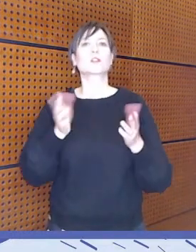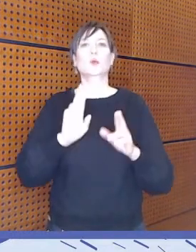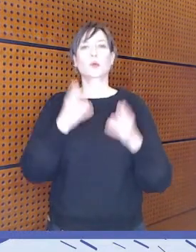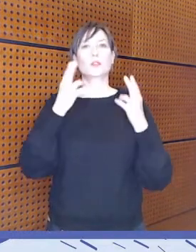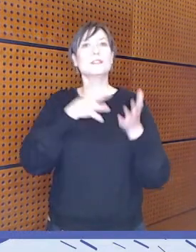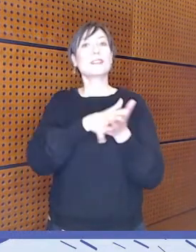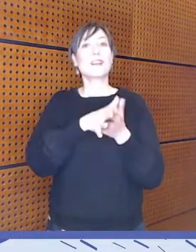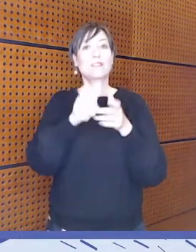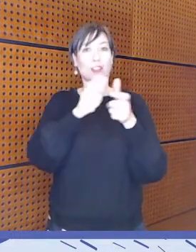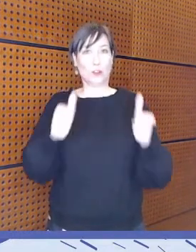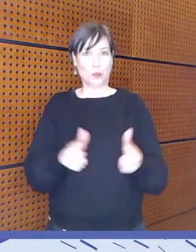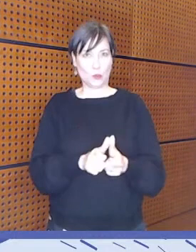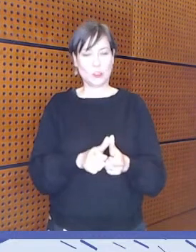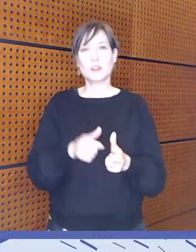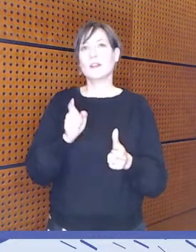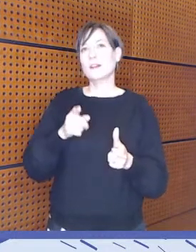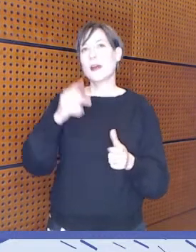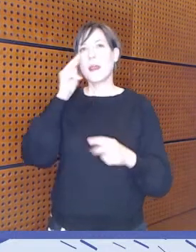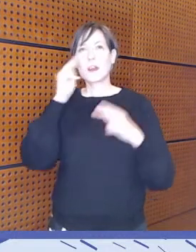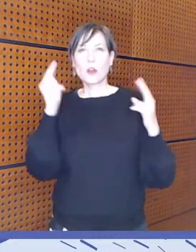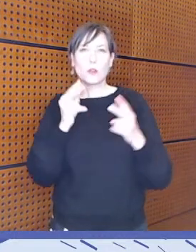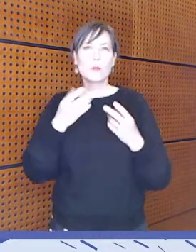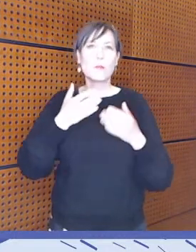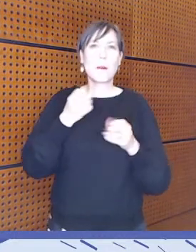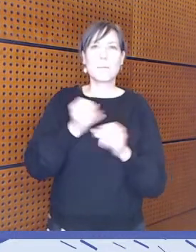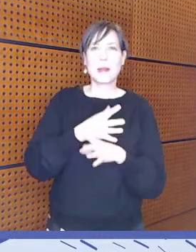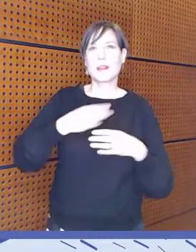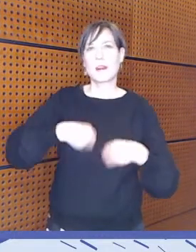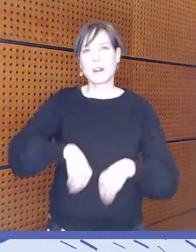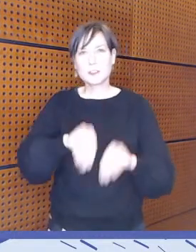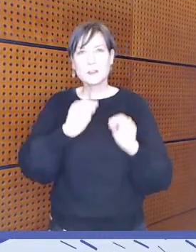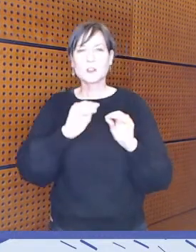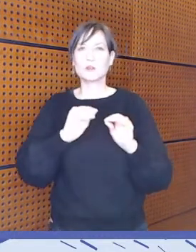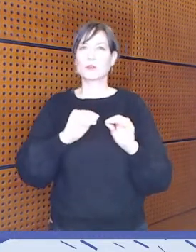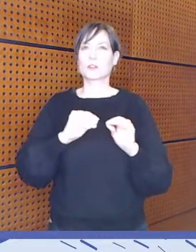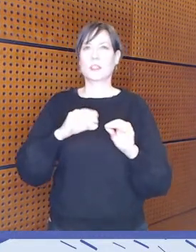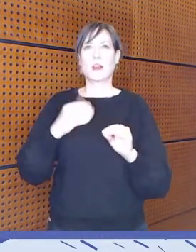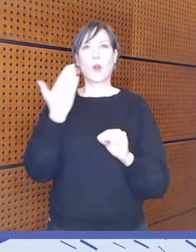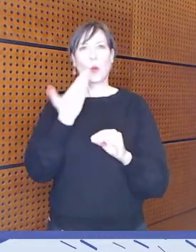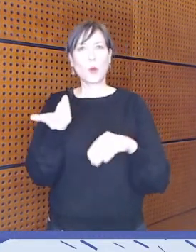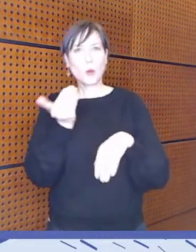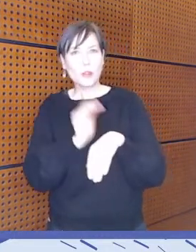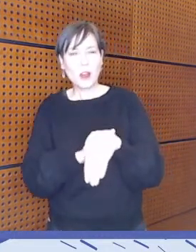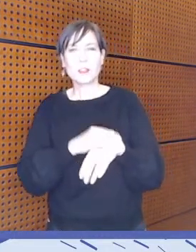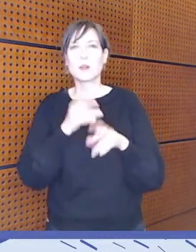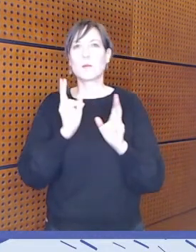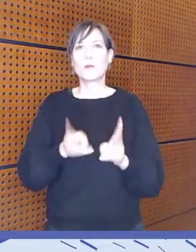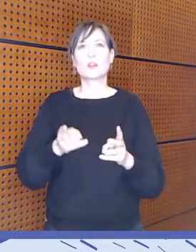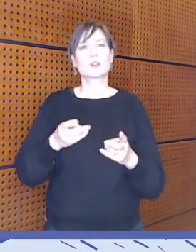mediakasvatuksen ja medialukutaidon yhdenvertaisuuteen. Olkaa hyvä.